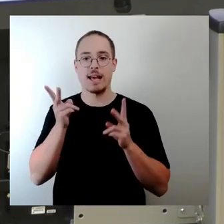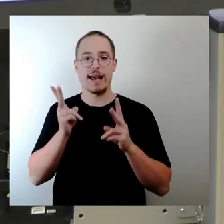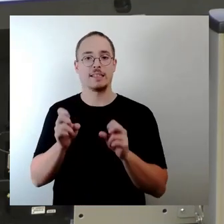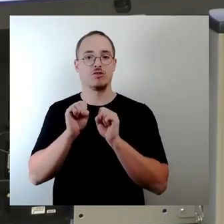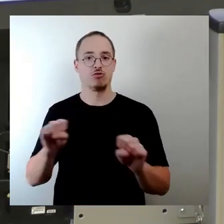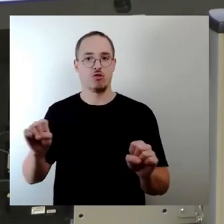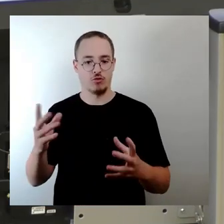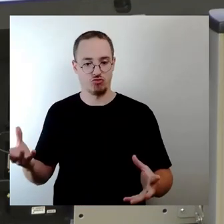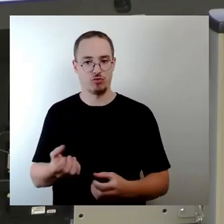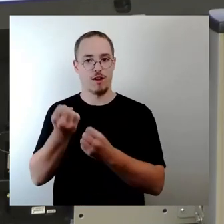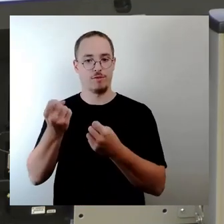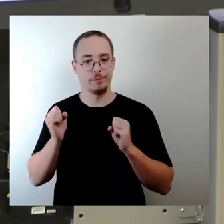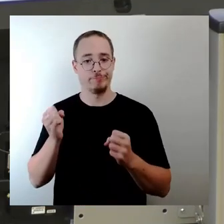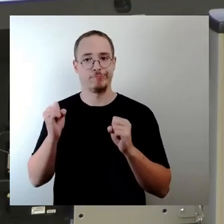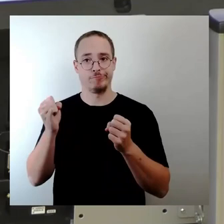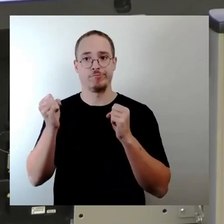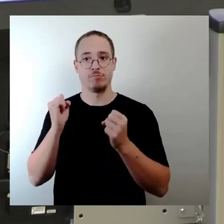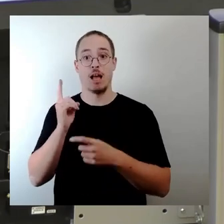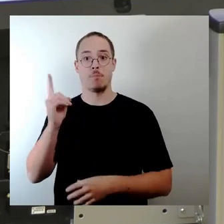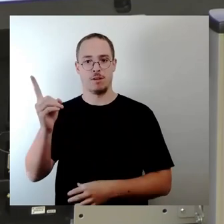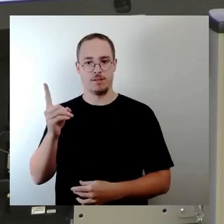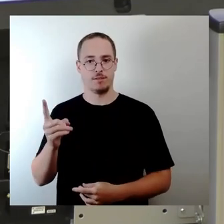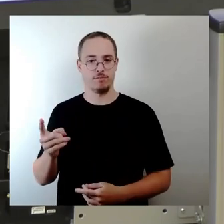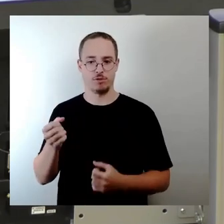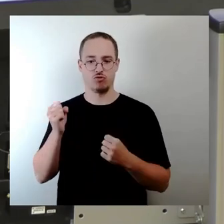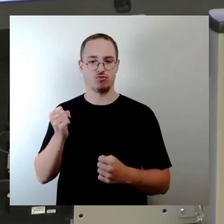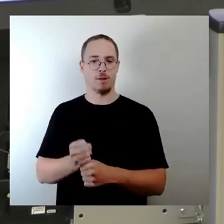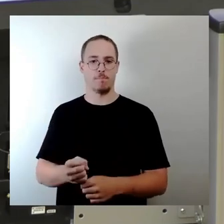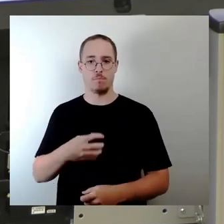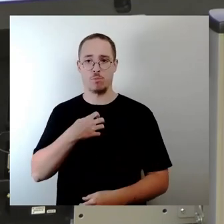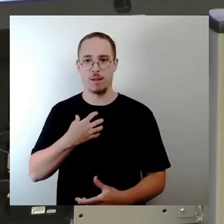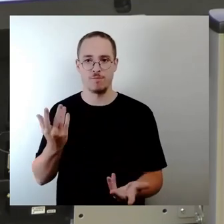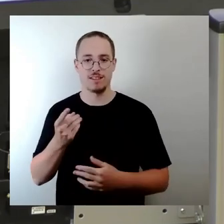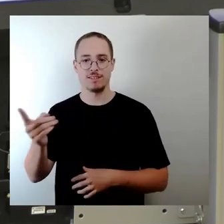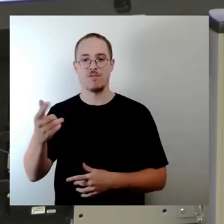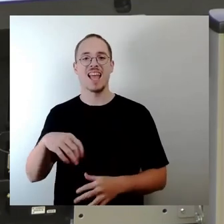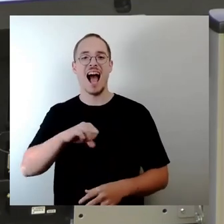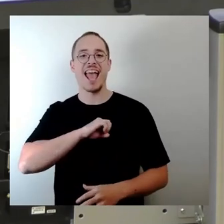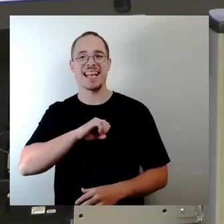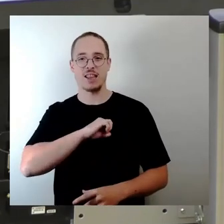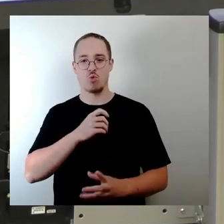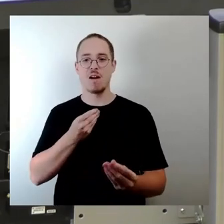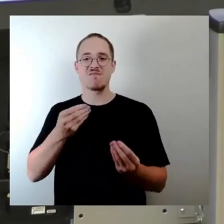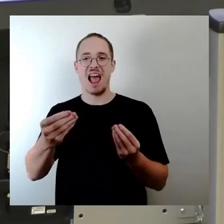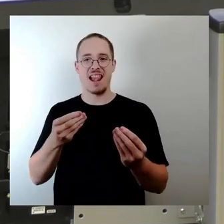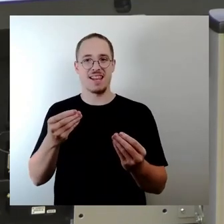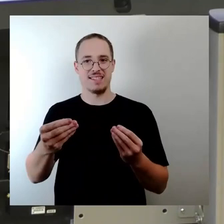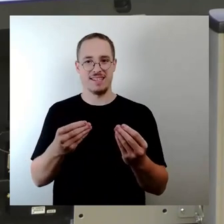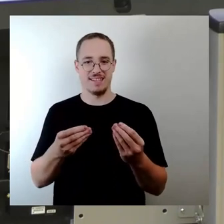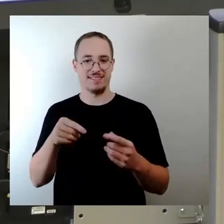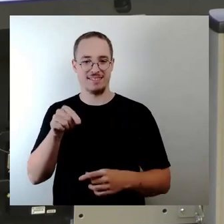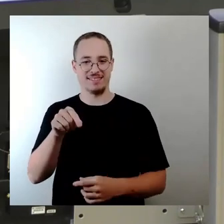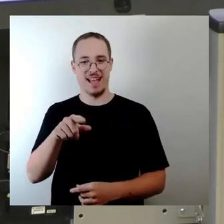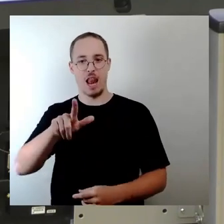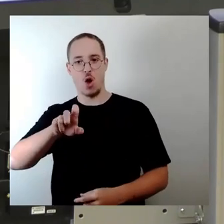erschwert hat, waren die unterschiedlichen Eigentümerverhältnisse direkt vor der Wiese am Kieseläuben. Das Nachbargrundstück von der